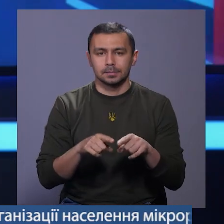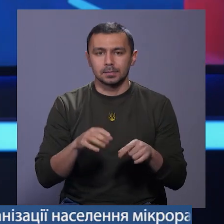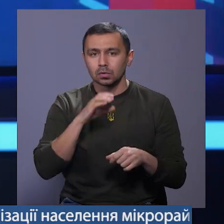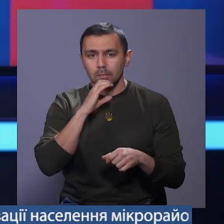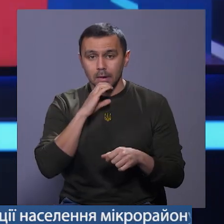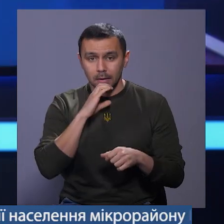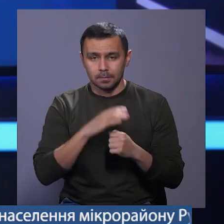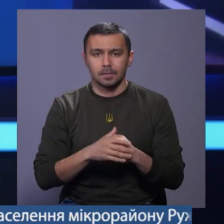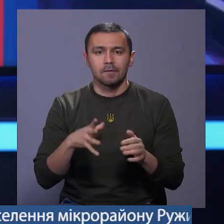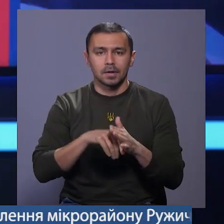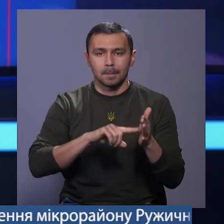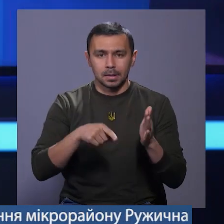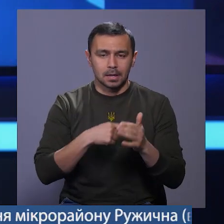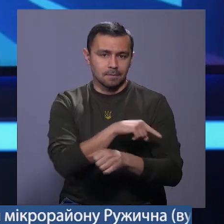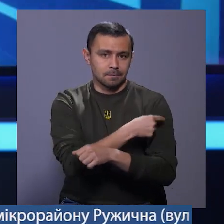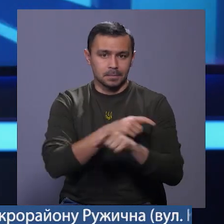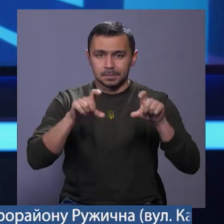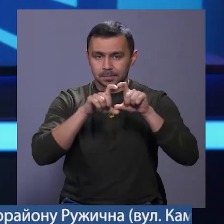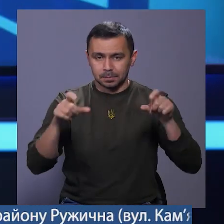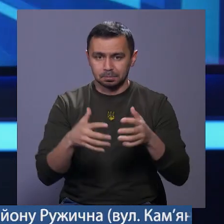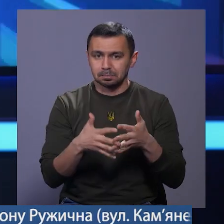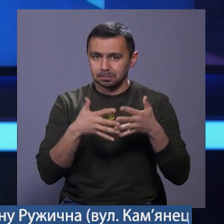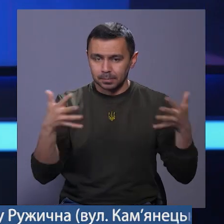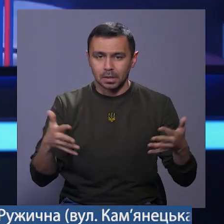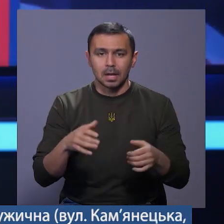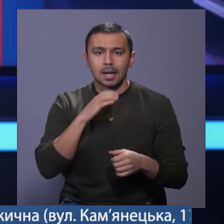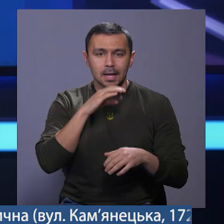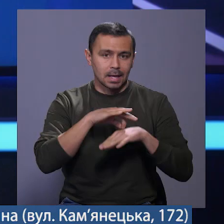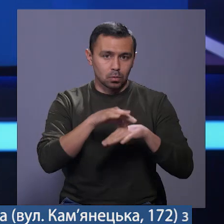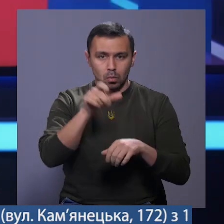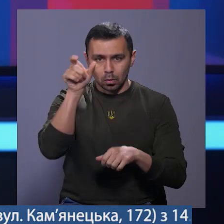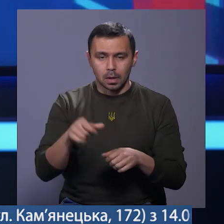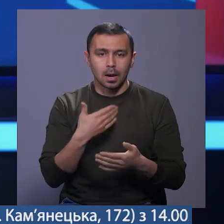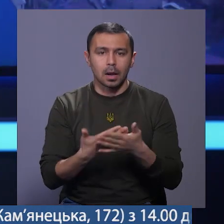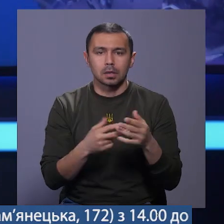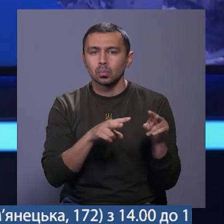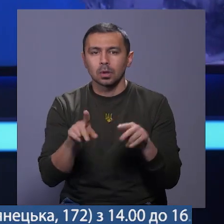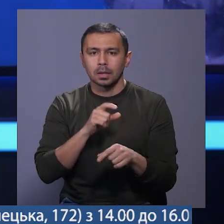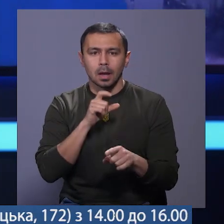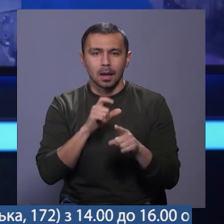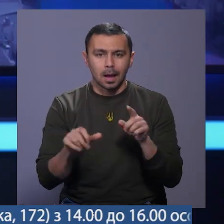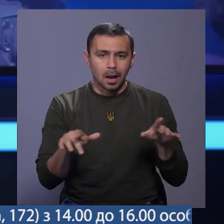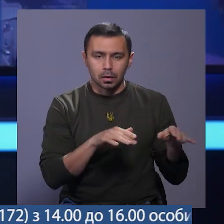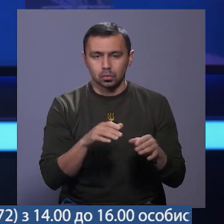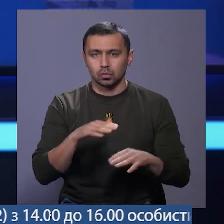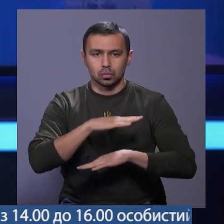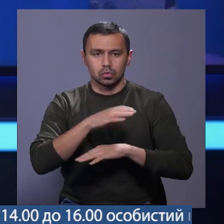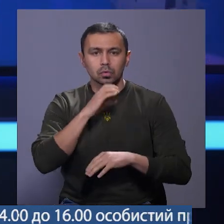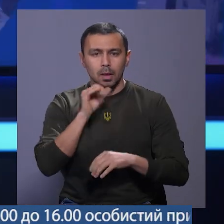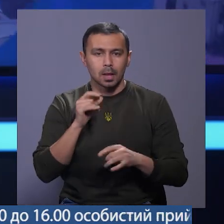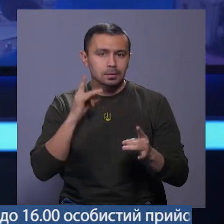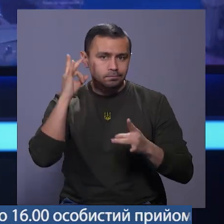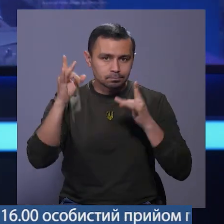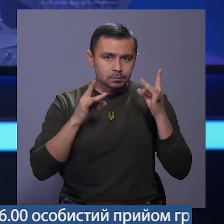пацієнтів у міській ветлікарні побільшало. Тому кінологи радять спостерігати за реакцією собаки на тривожні